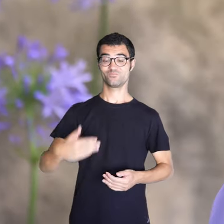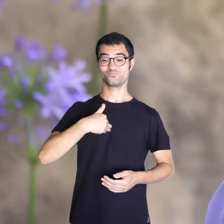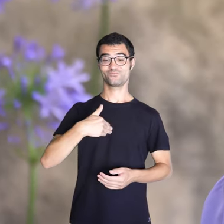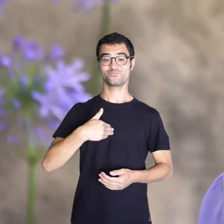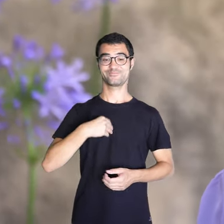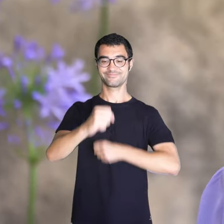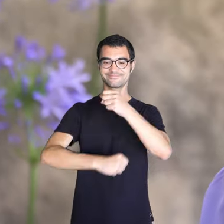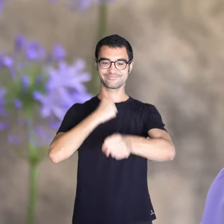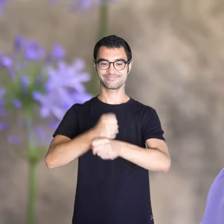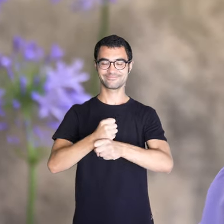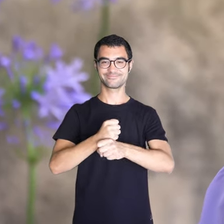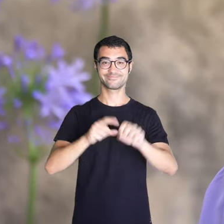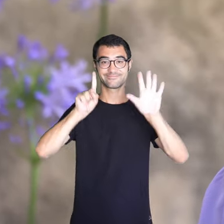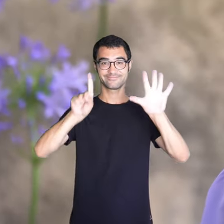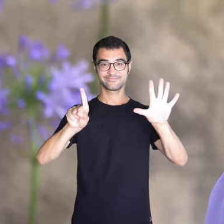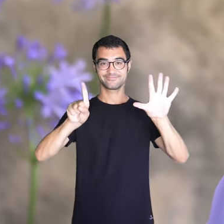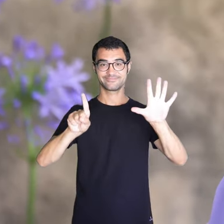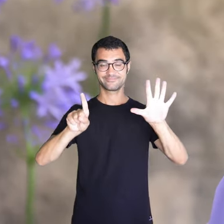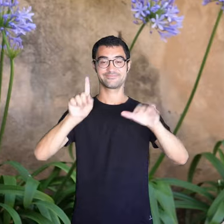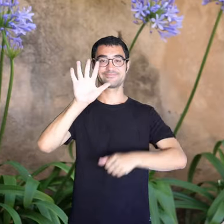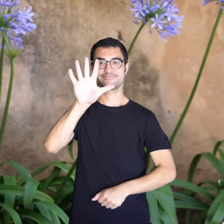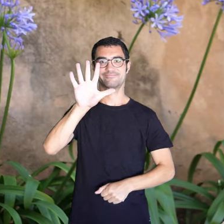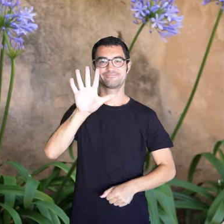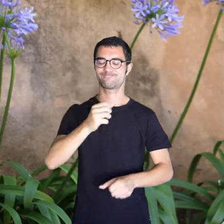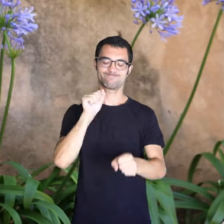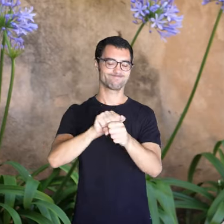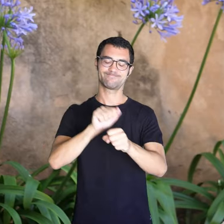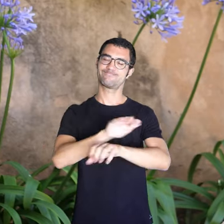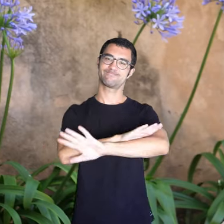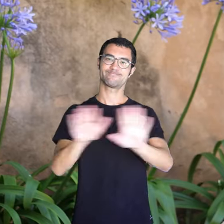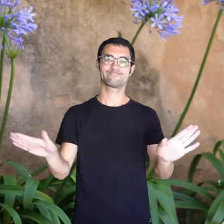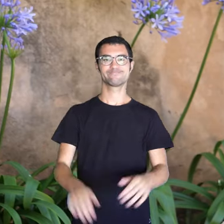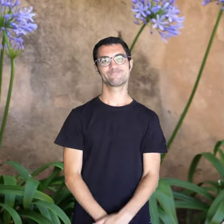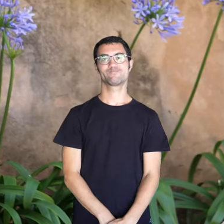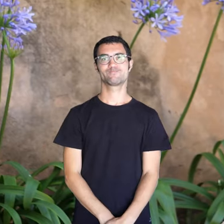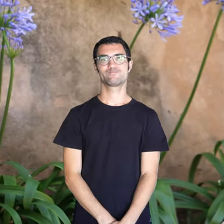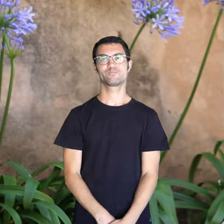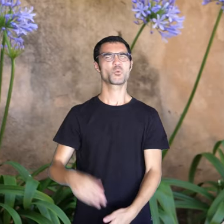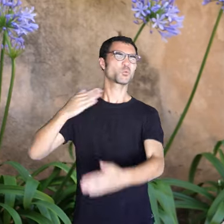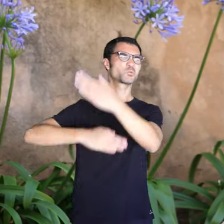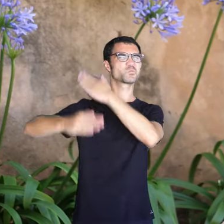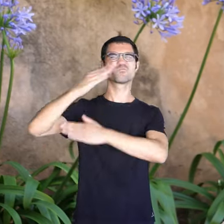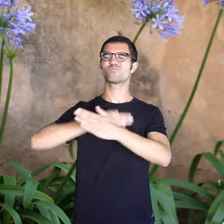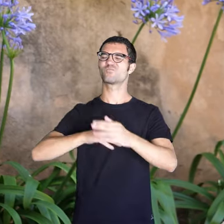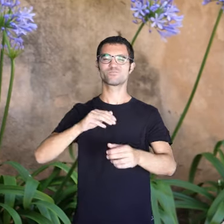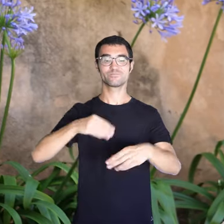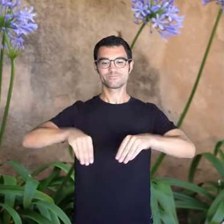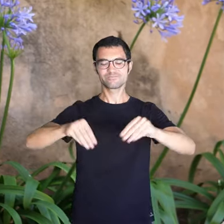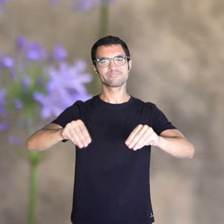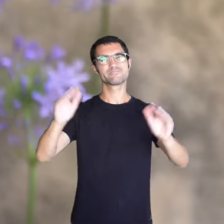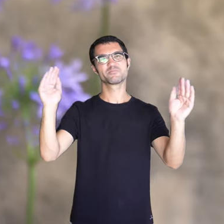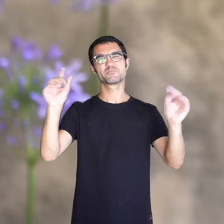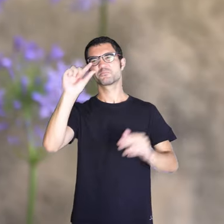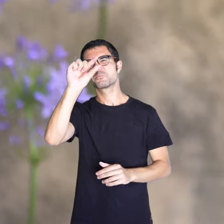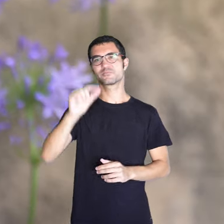vaig retirar. Però al dia llavors ja no se venia tant. No ho sé, havia de fer tot net.